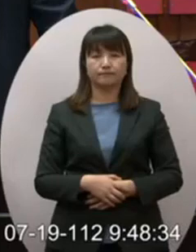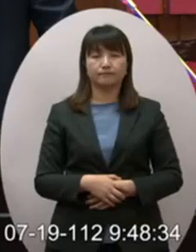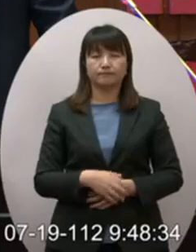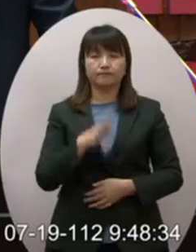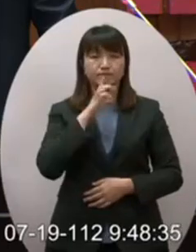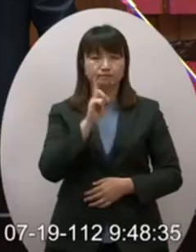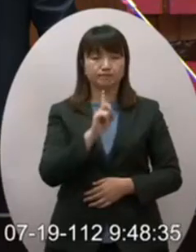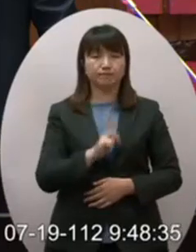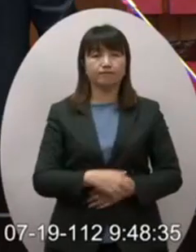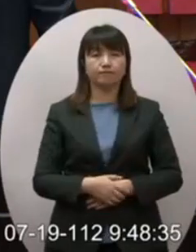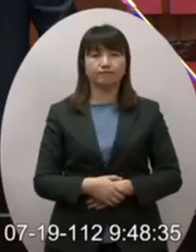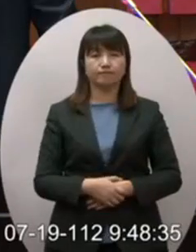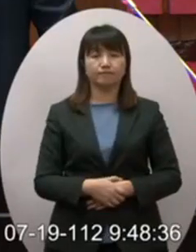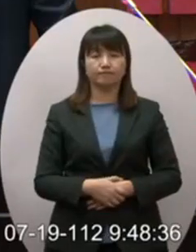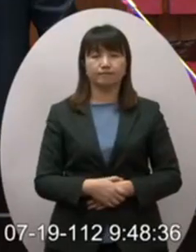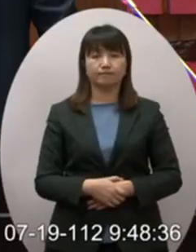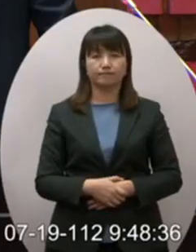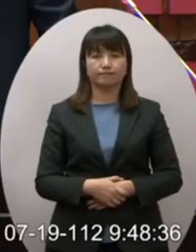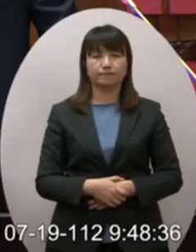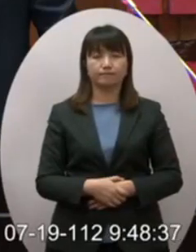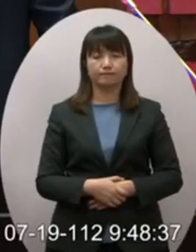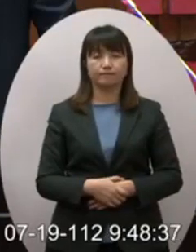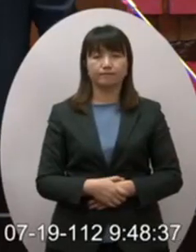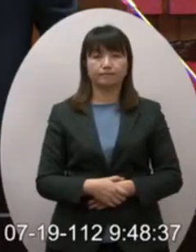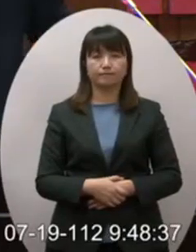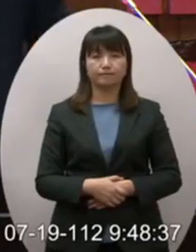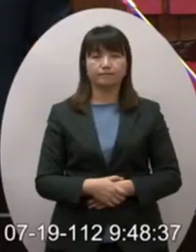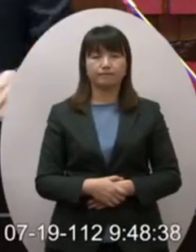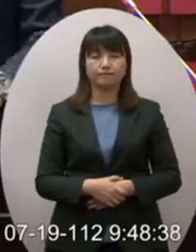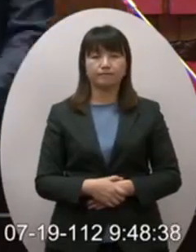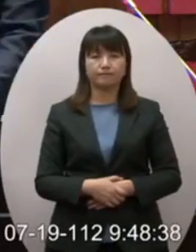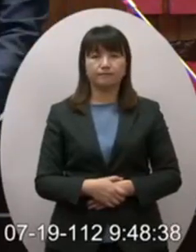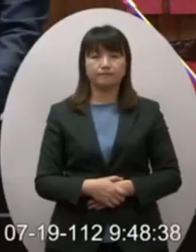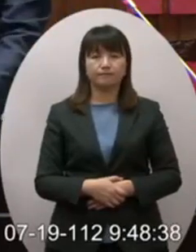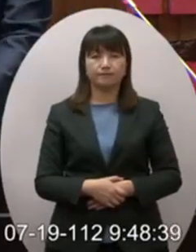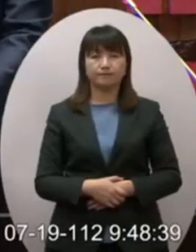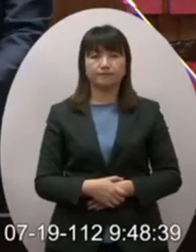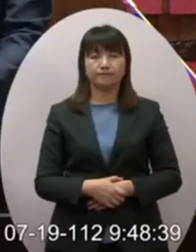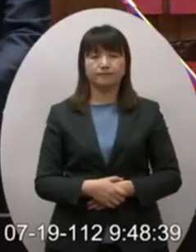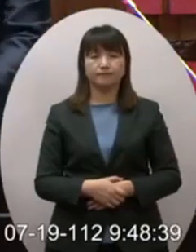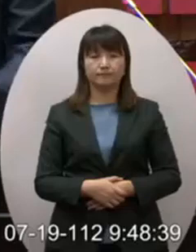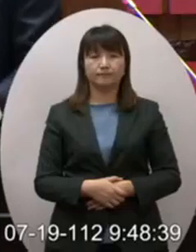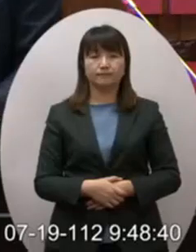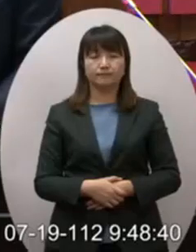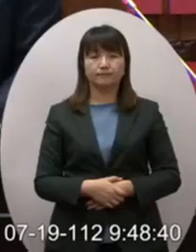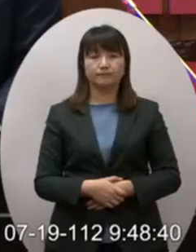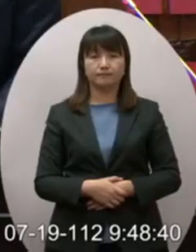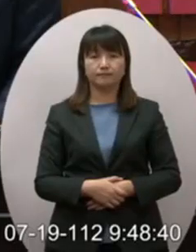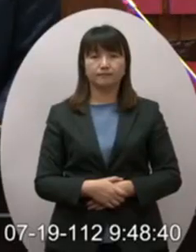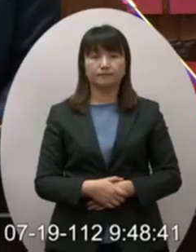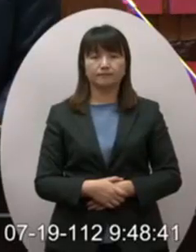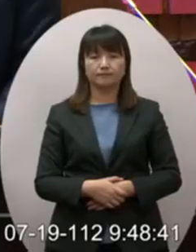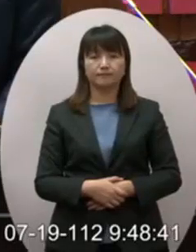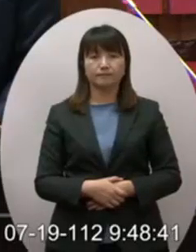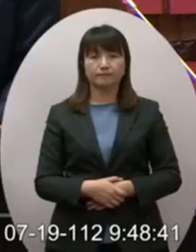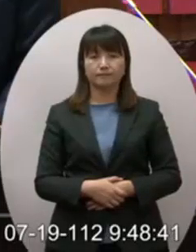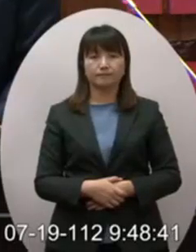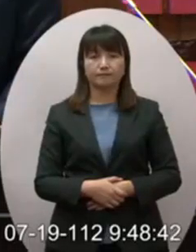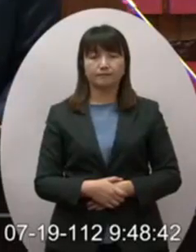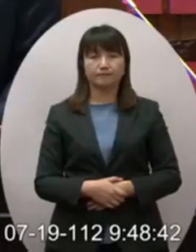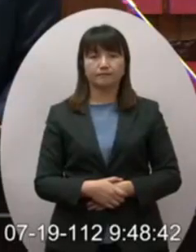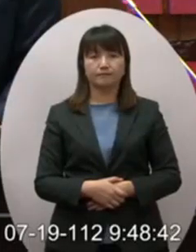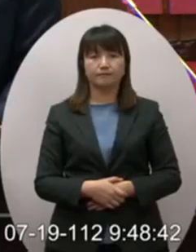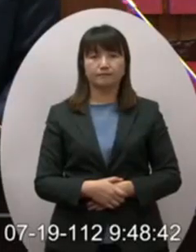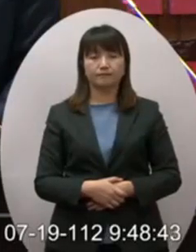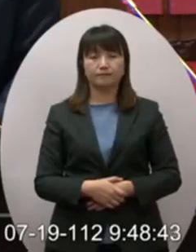是什麼就是在全球的經濟貿易的這個過程當中呢實際上要有一個往這個